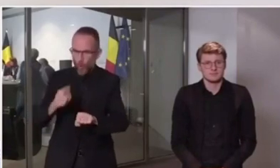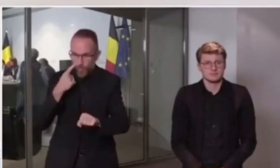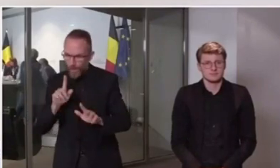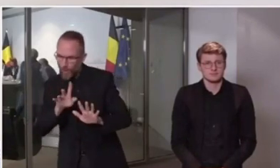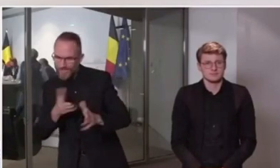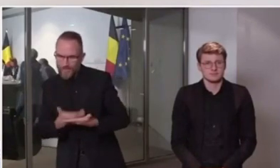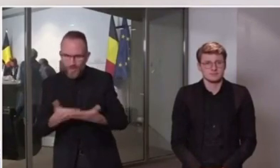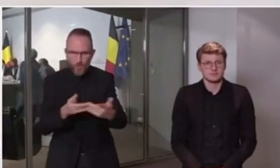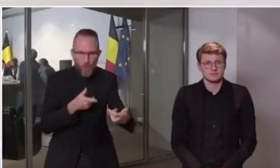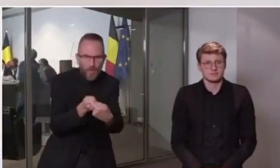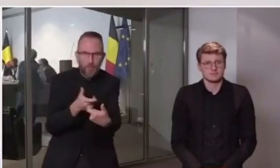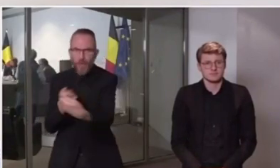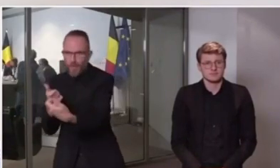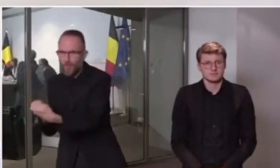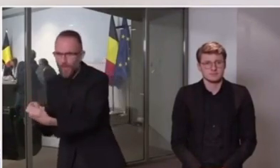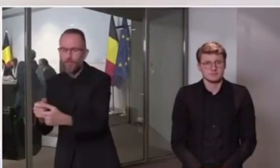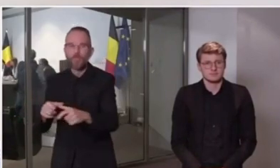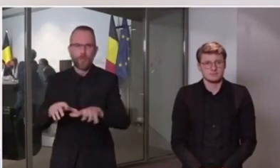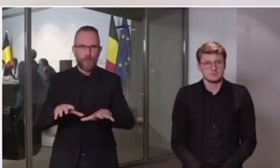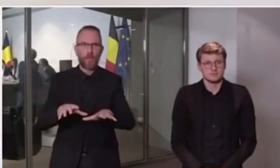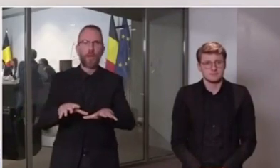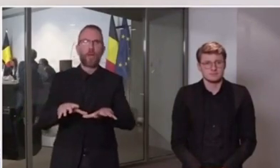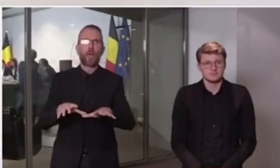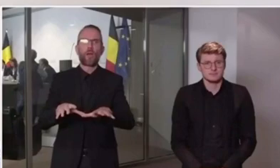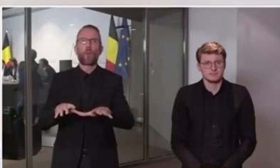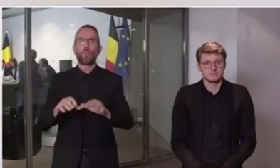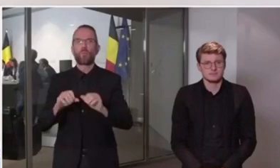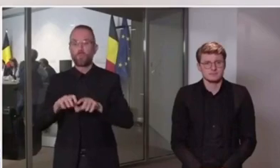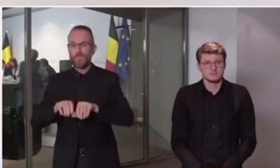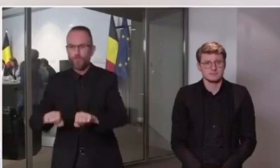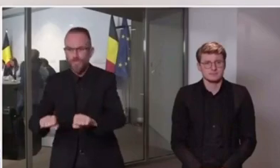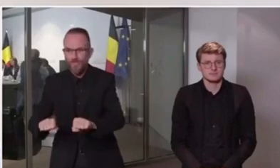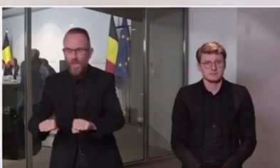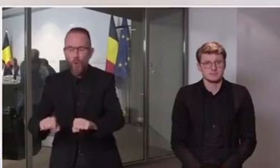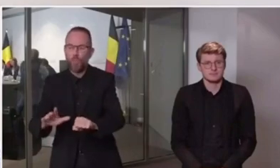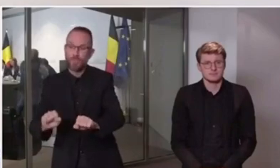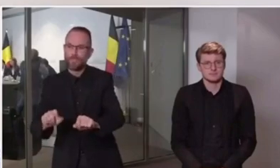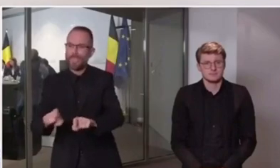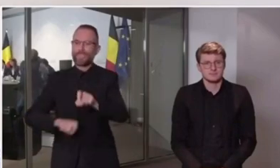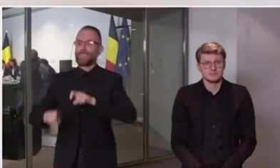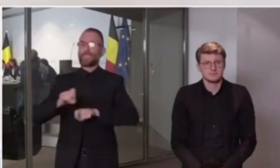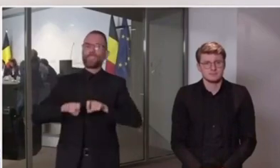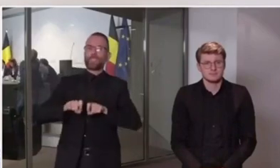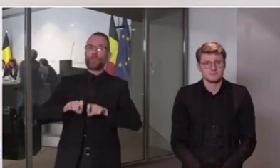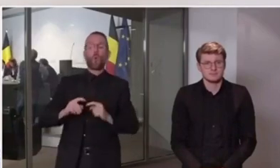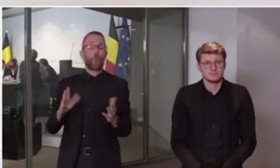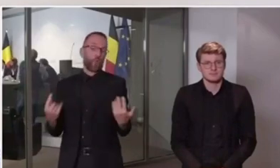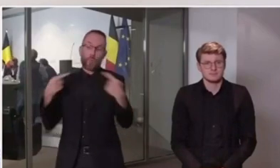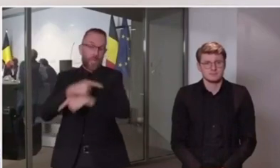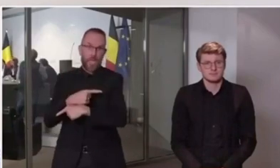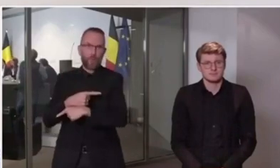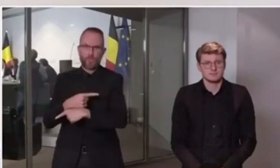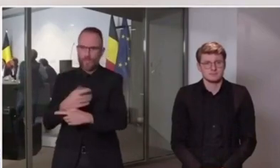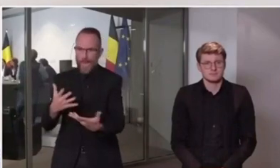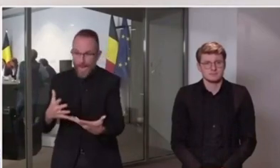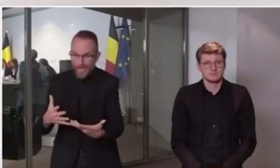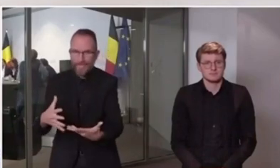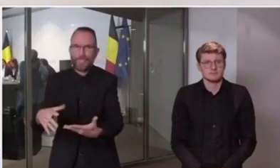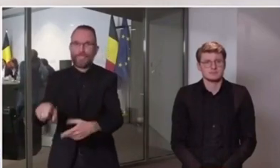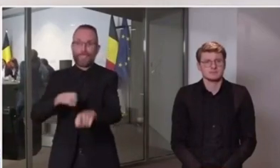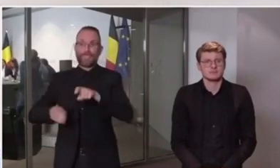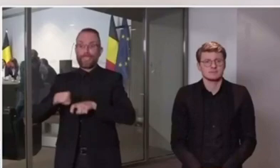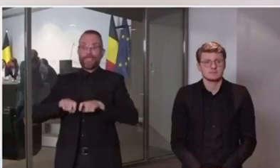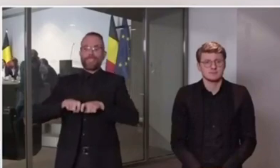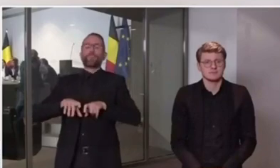faire, on sait le défaire. Et vice versa. tout dépendra donc des résultats observés suite aux